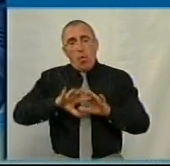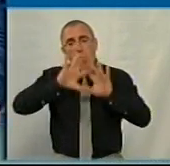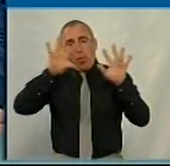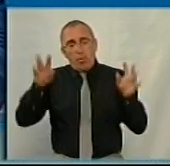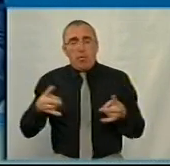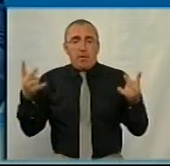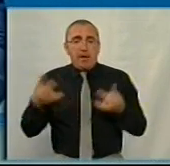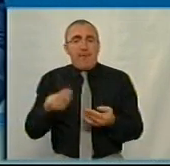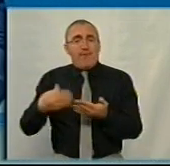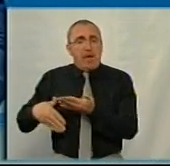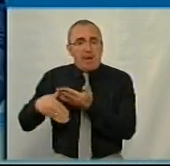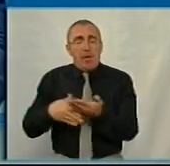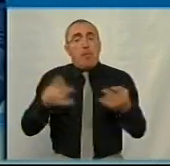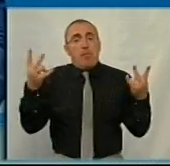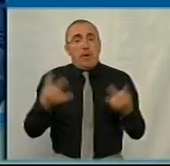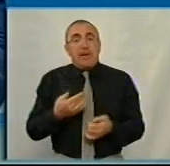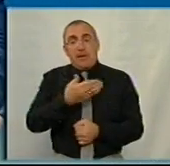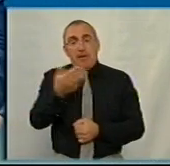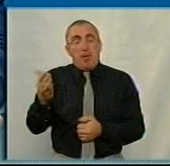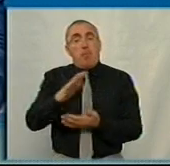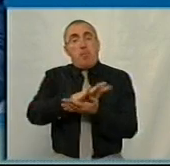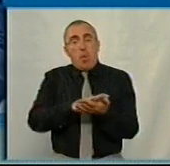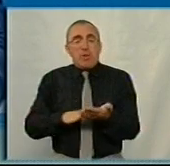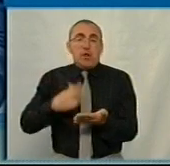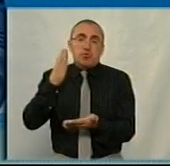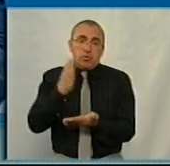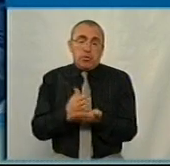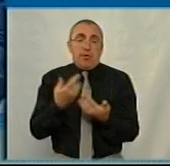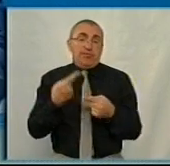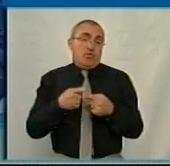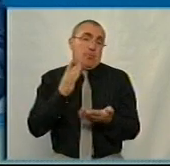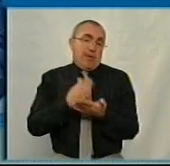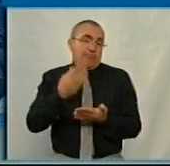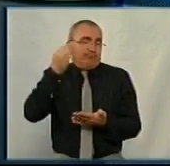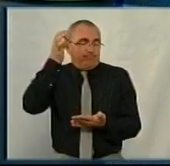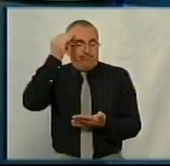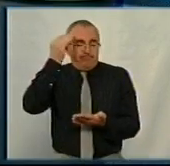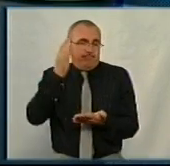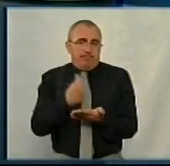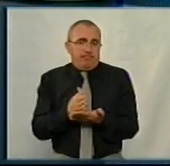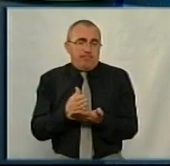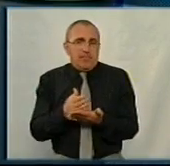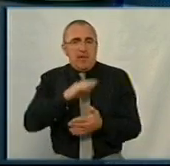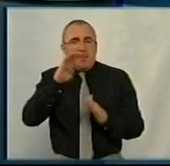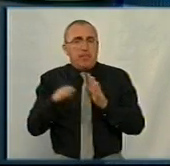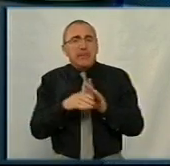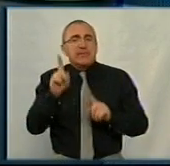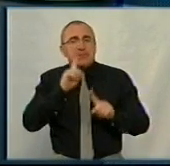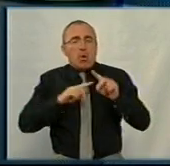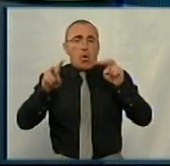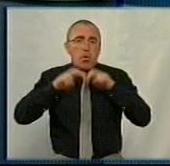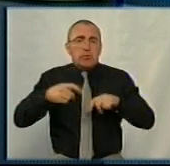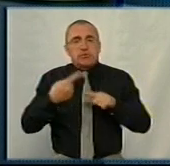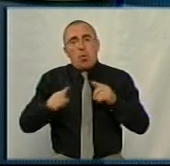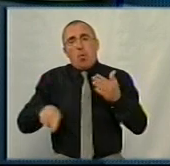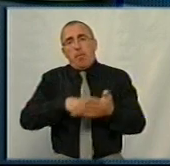необхідного фінансування, який потрібен на їх подальше існування, якщо в цьому є доцільність. Під час сесії, під час розгляду ось